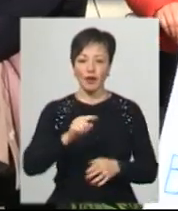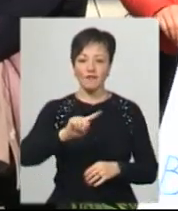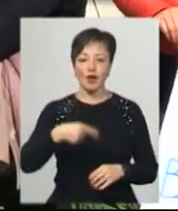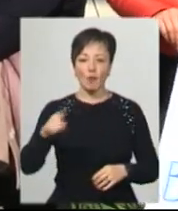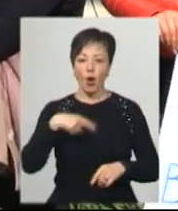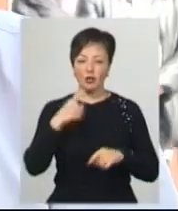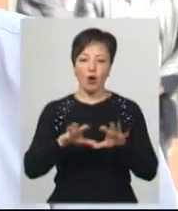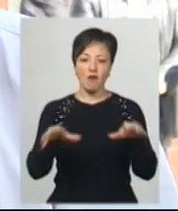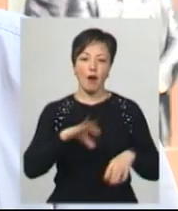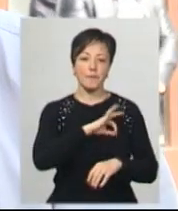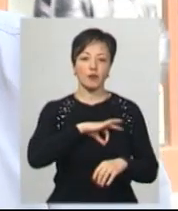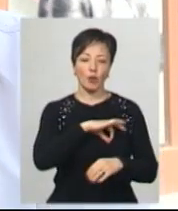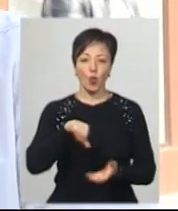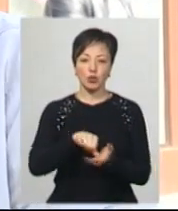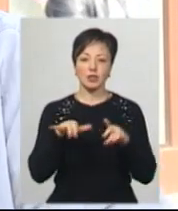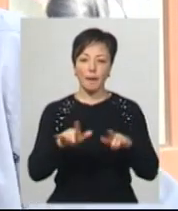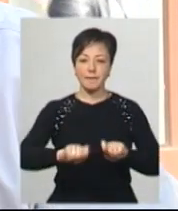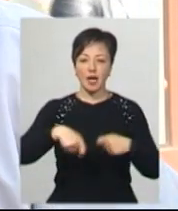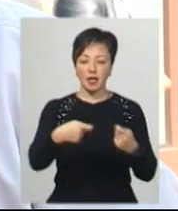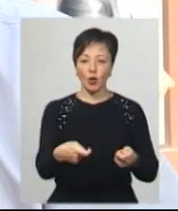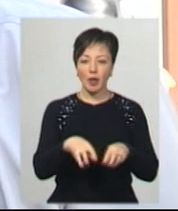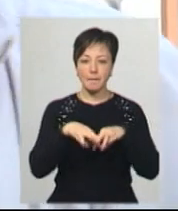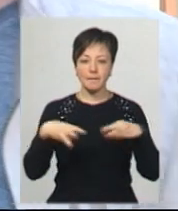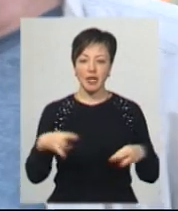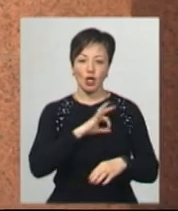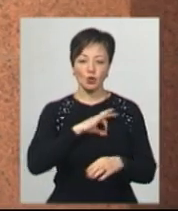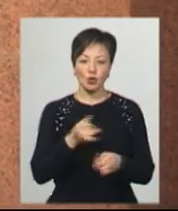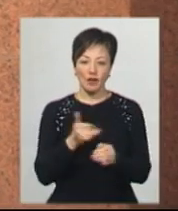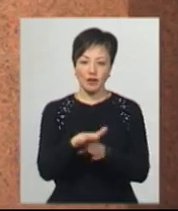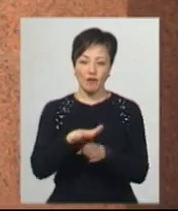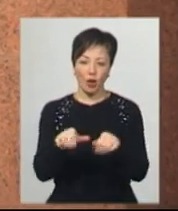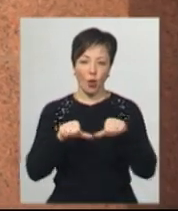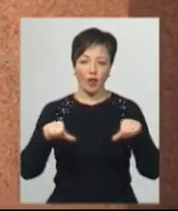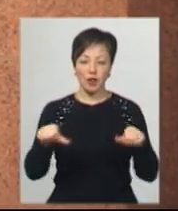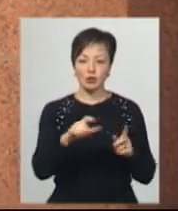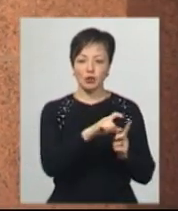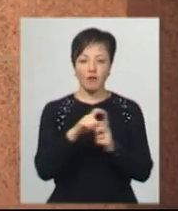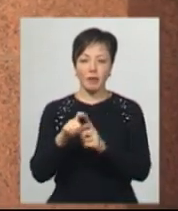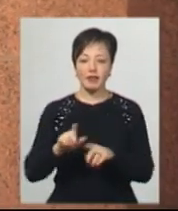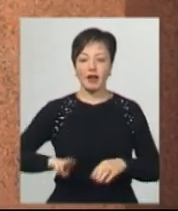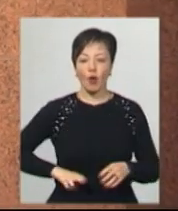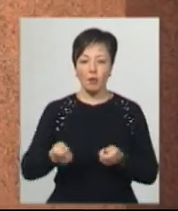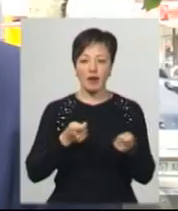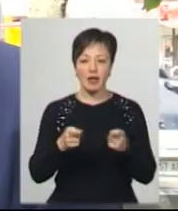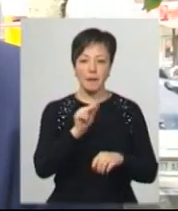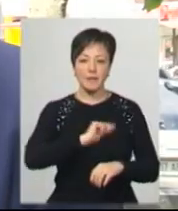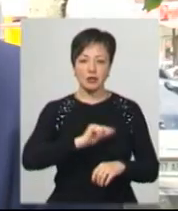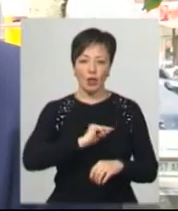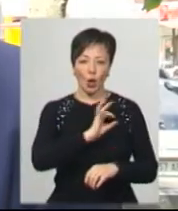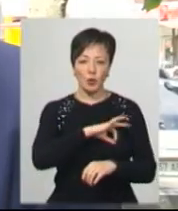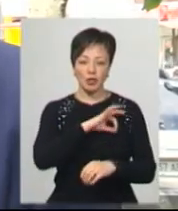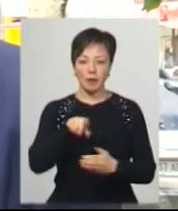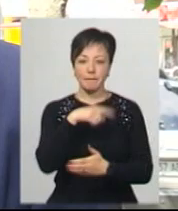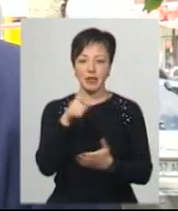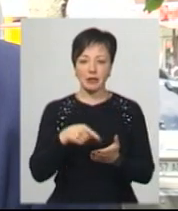голова профспілки, учасники акції передають в управління Мінюсту, де сьогодні відбувалася колегія. За словами директора з управління персоналом і юридичних питань АТ